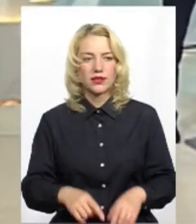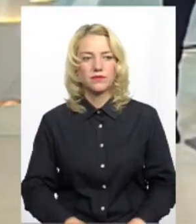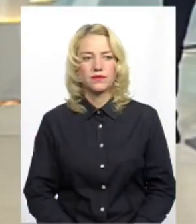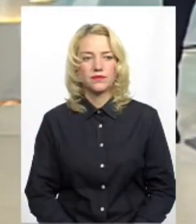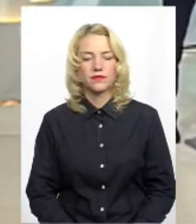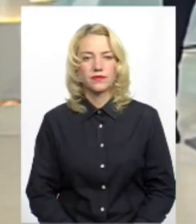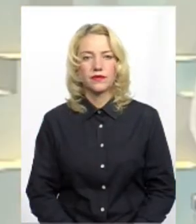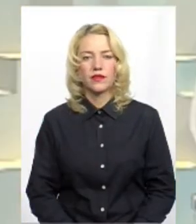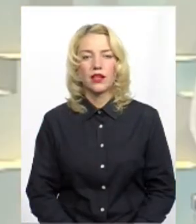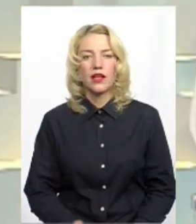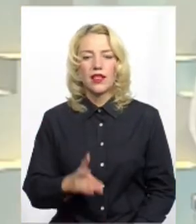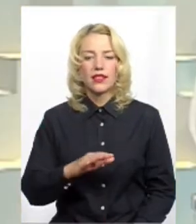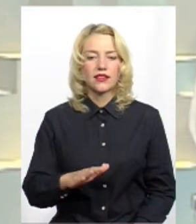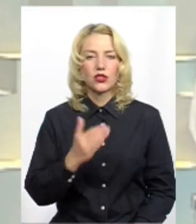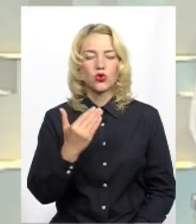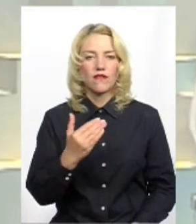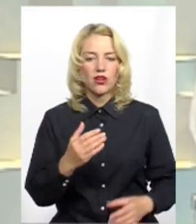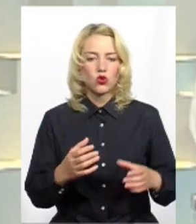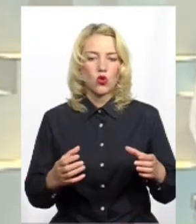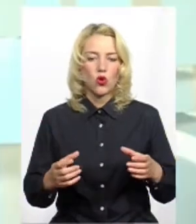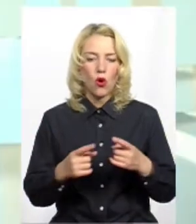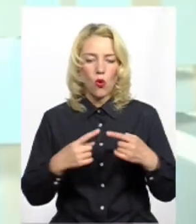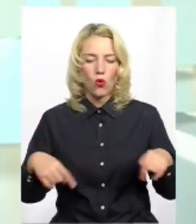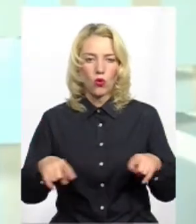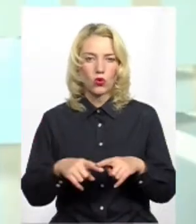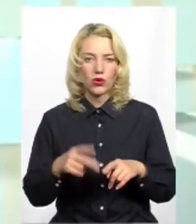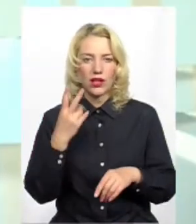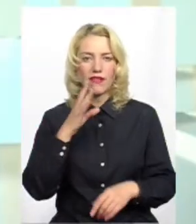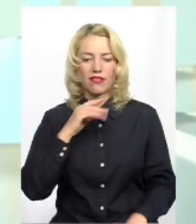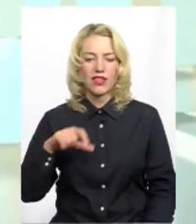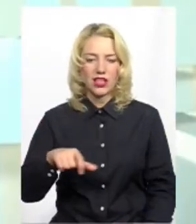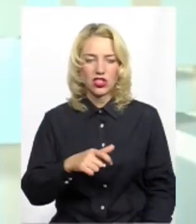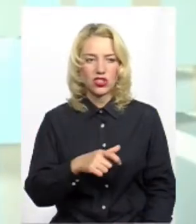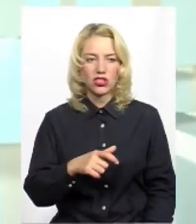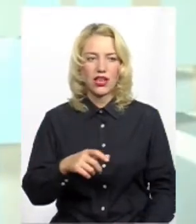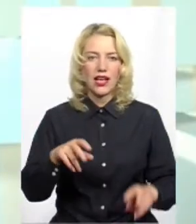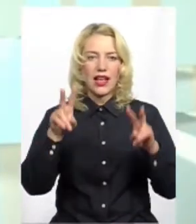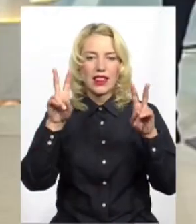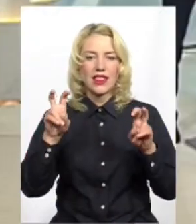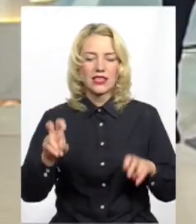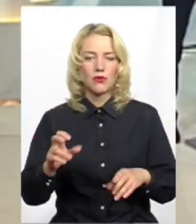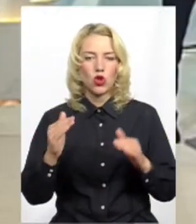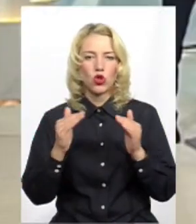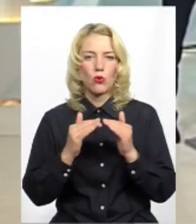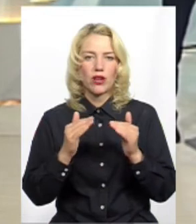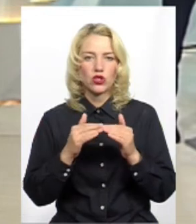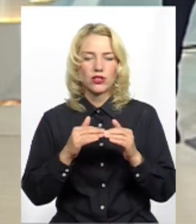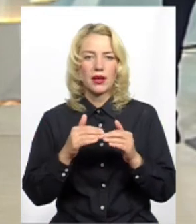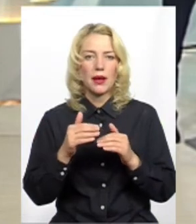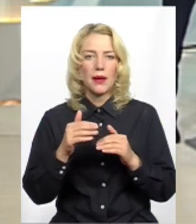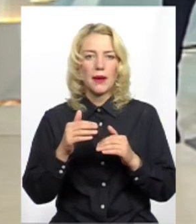дуже сисло відповідати. На території вашого округу протікає дві річки із назвами домашньої птиці. Це які?